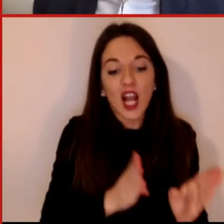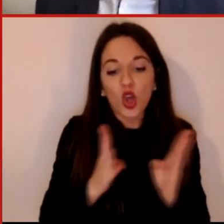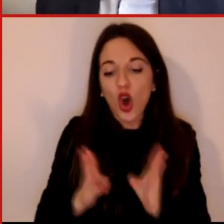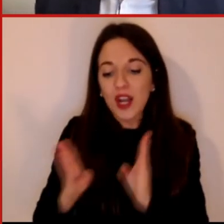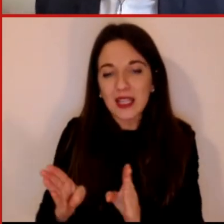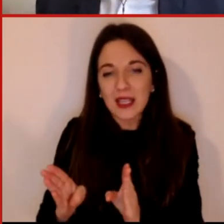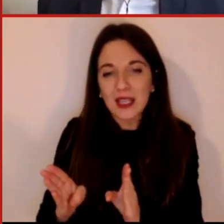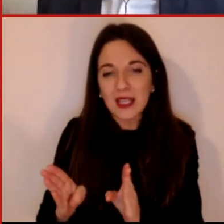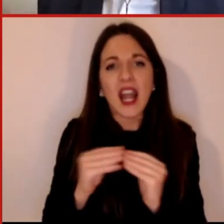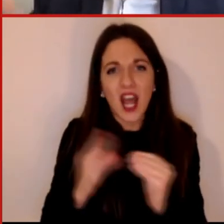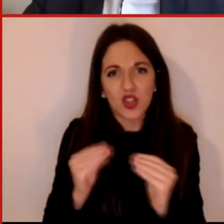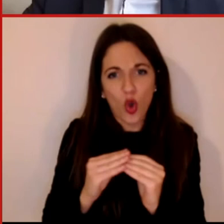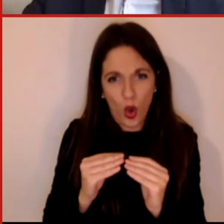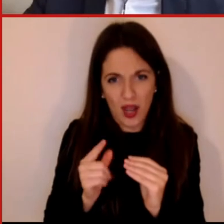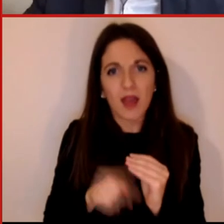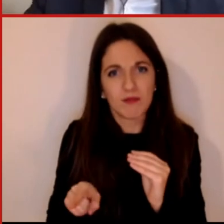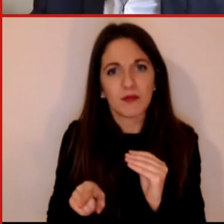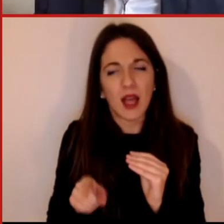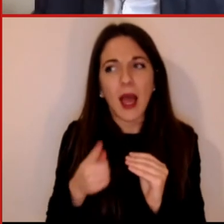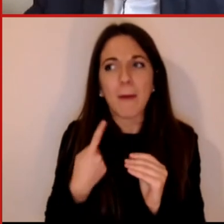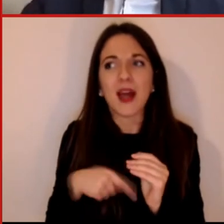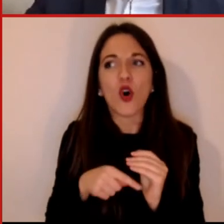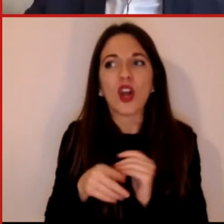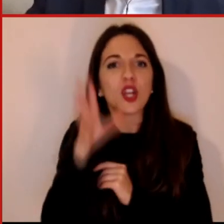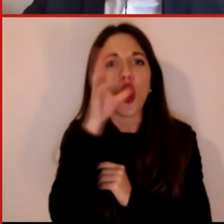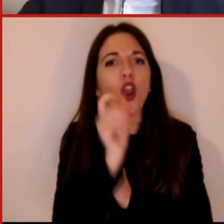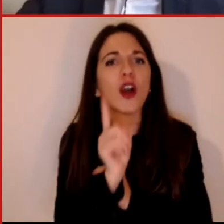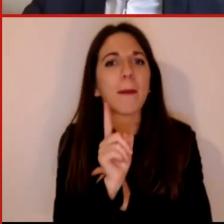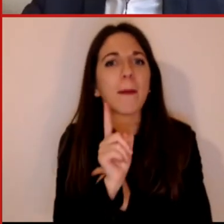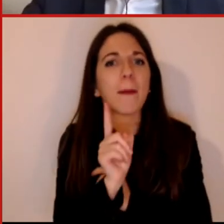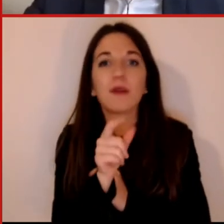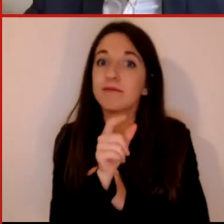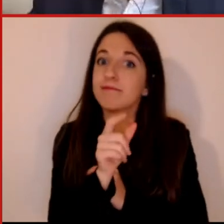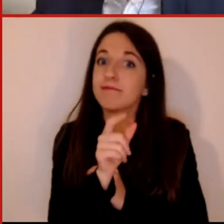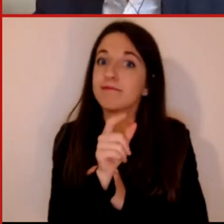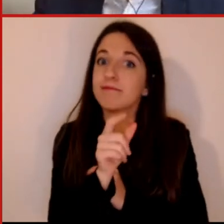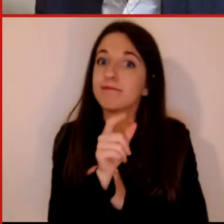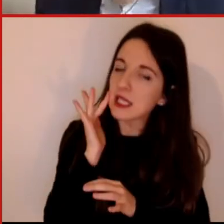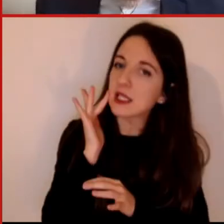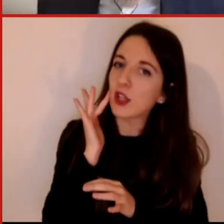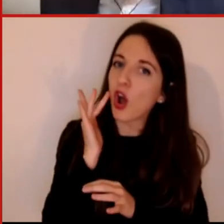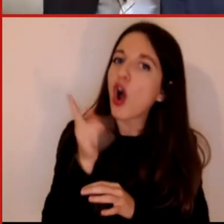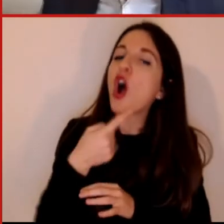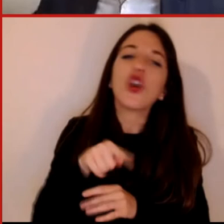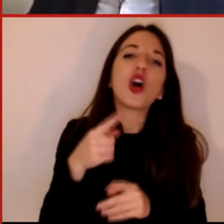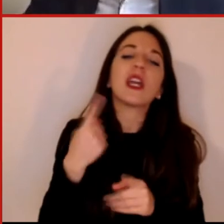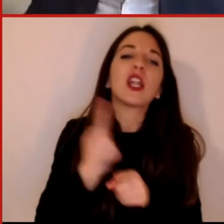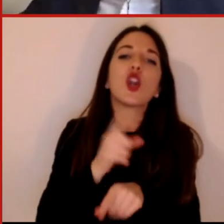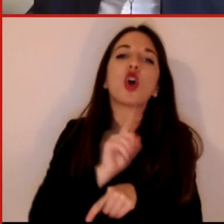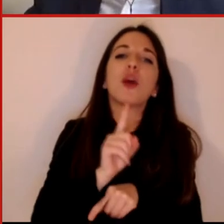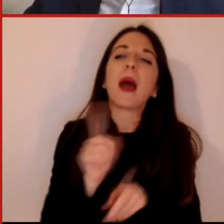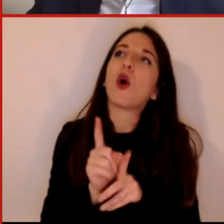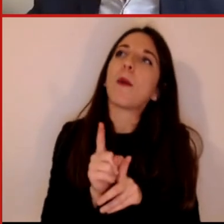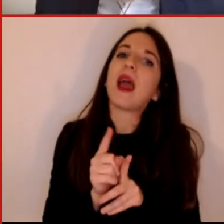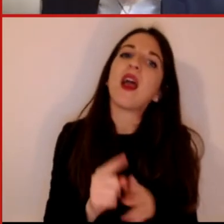ma in qualche modo essere passivi, accettare questi risultati solamente come una verità ineluttabile. Questo non è vero, se noi ci fermiamo a questo